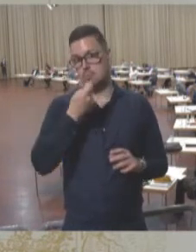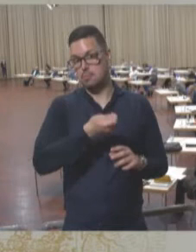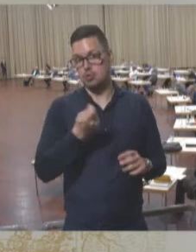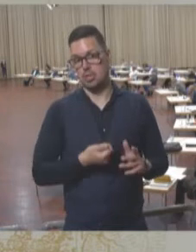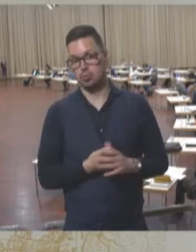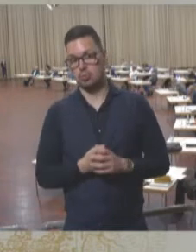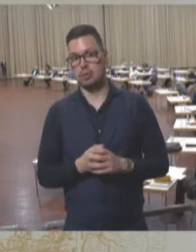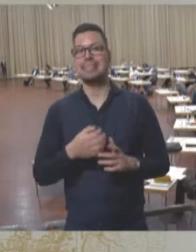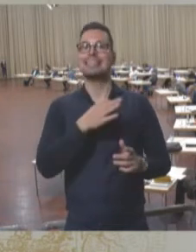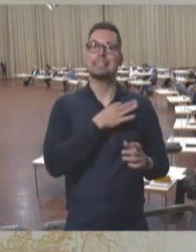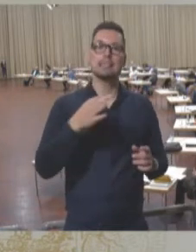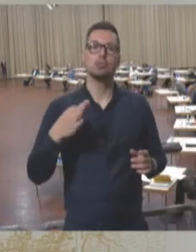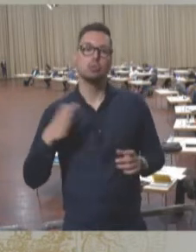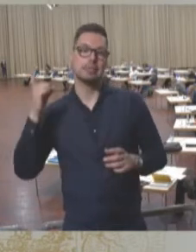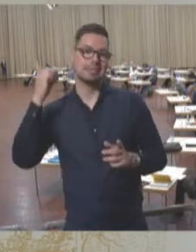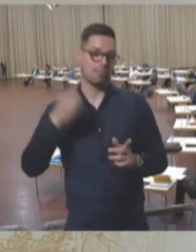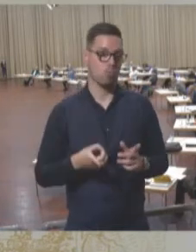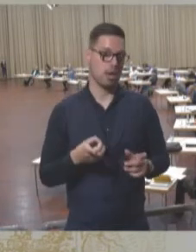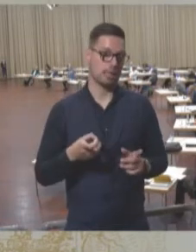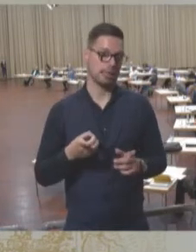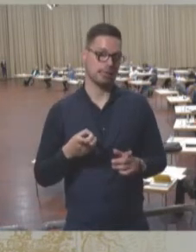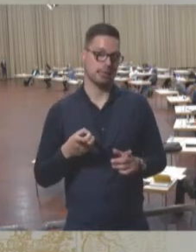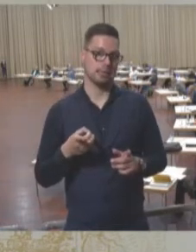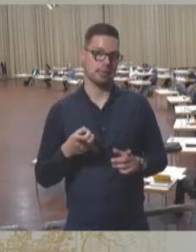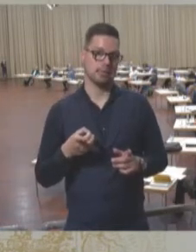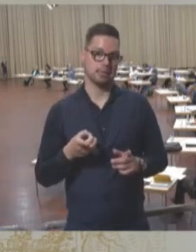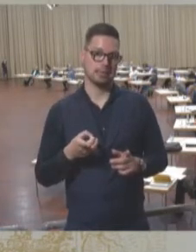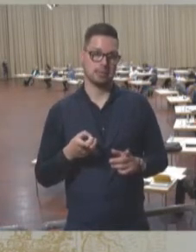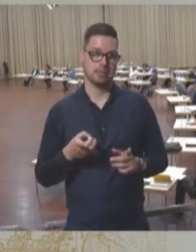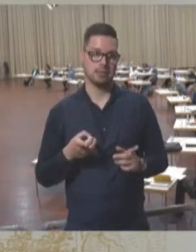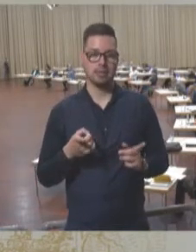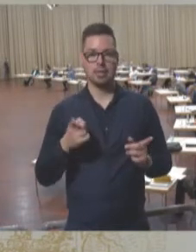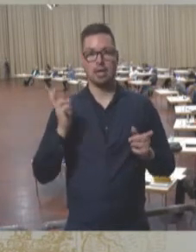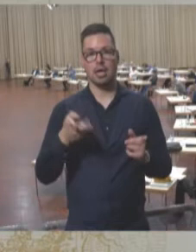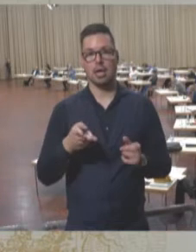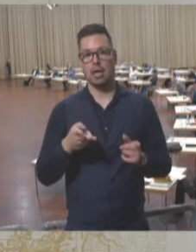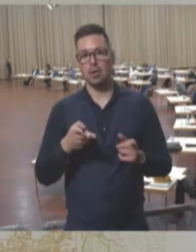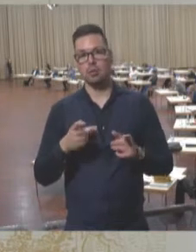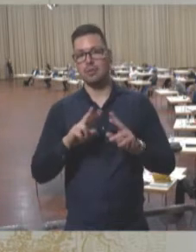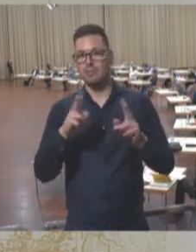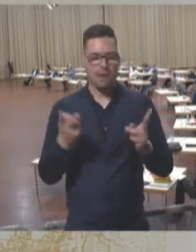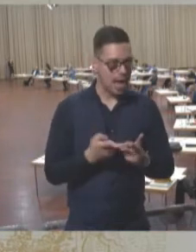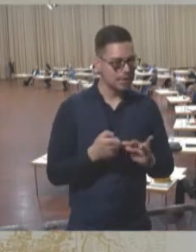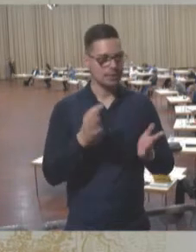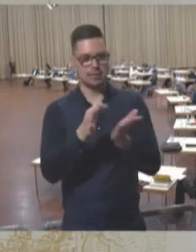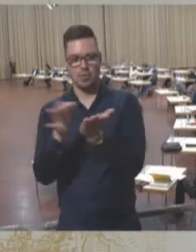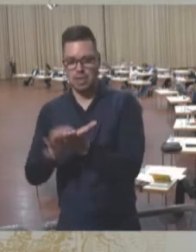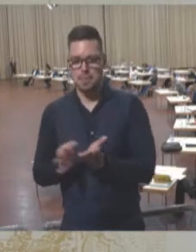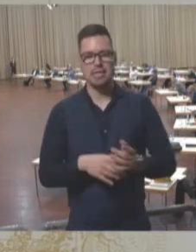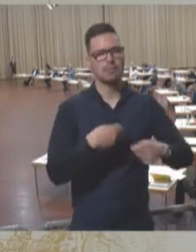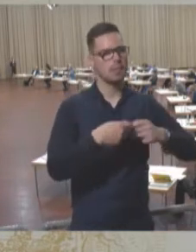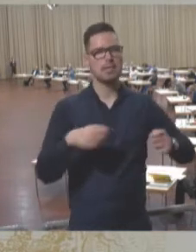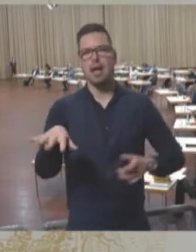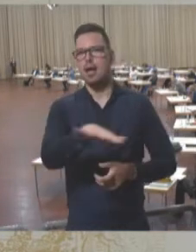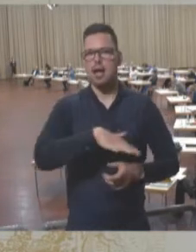Eine gesunde, demokratiefördernde Partei wird aus ihren Gliederungen, aus ihren Ortsvereinen, aus ihren Gemeindeverbänden, aus